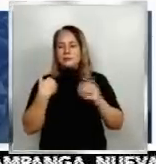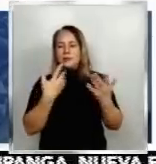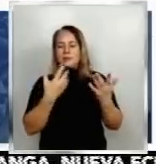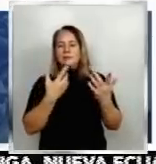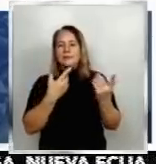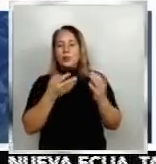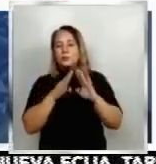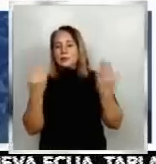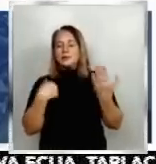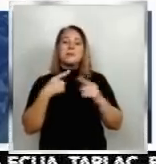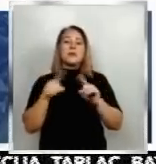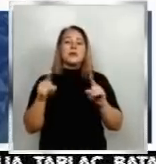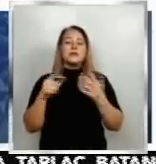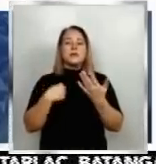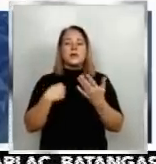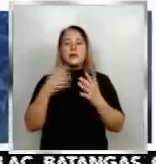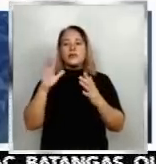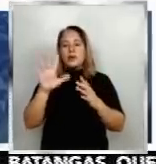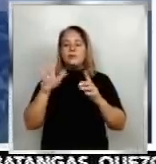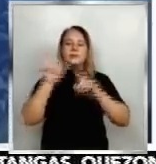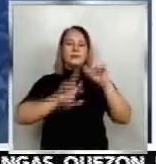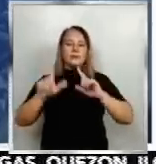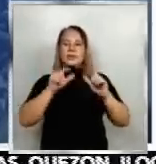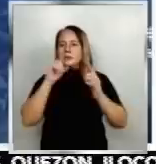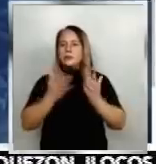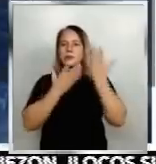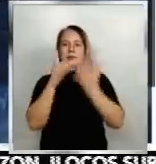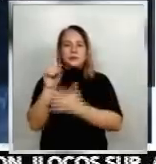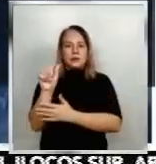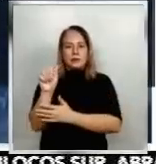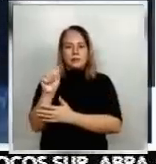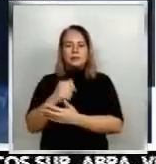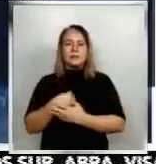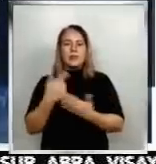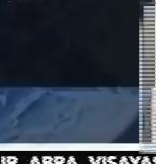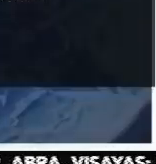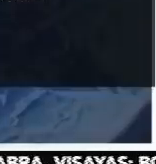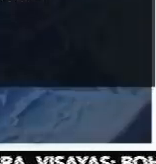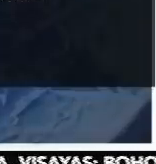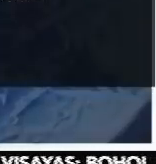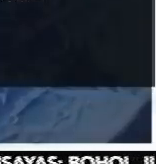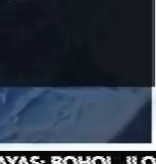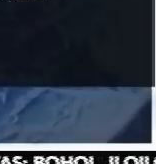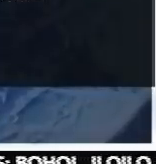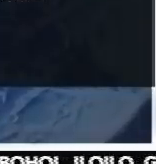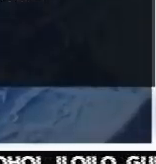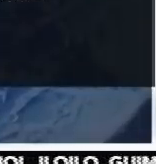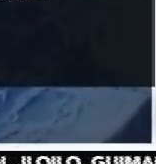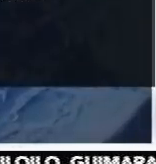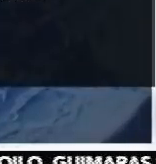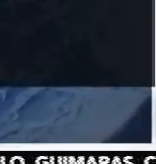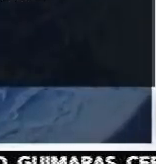habang limang laboratorio ang hindi nakapagsumiti ng datos. Pinakamababa pa rin mula May 2020 ang mga aktibo pang kaso